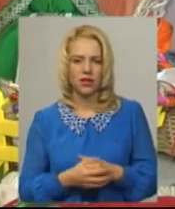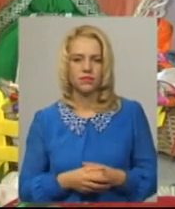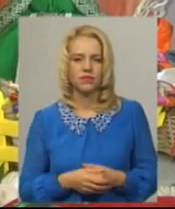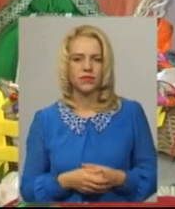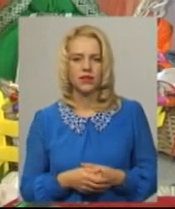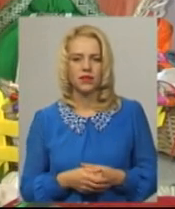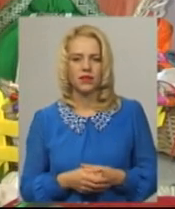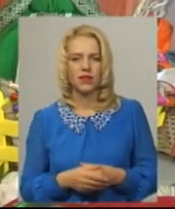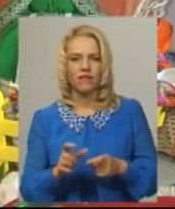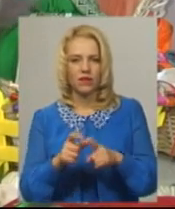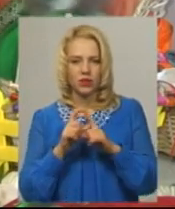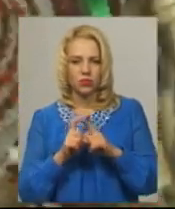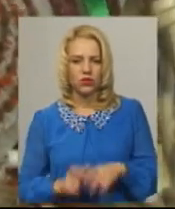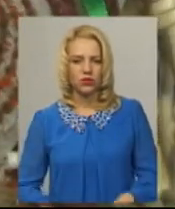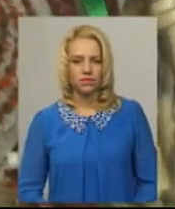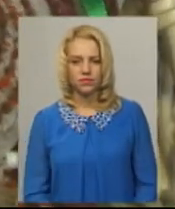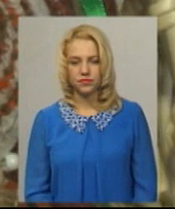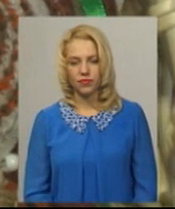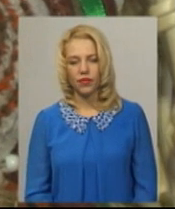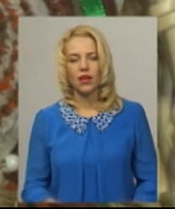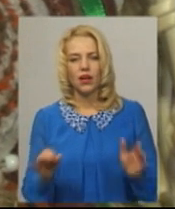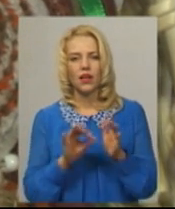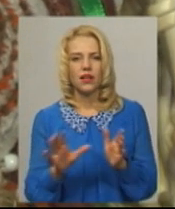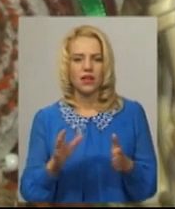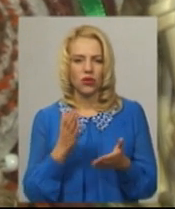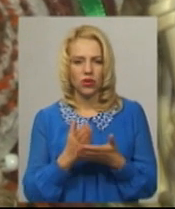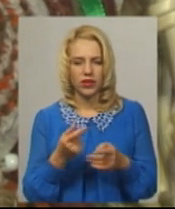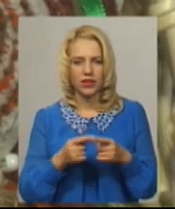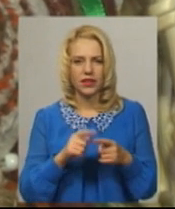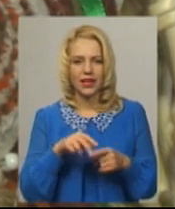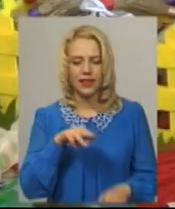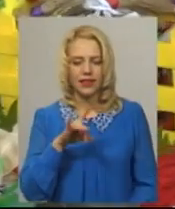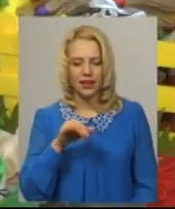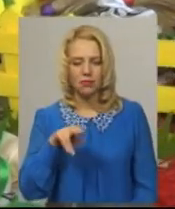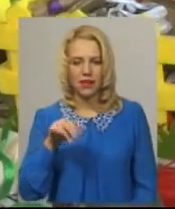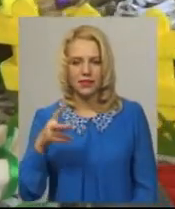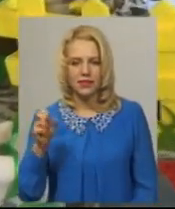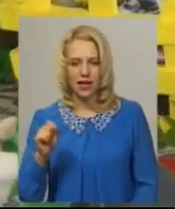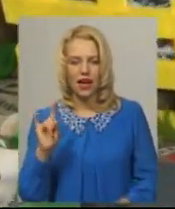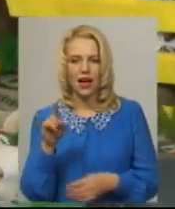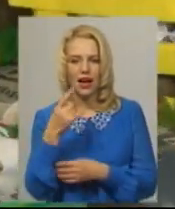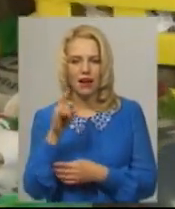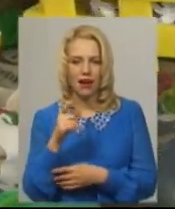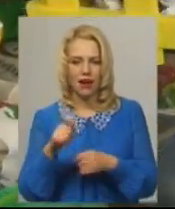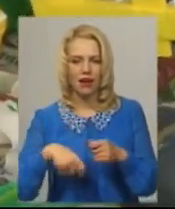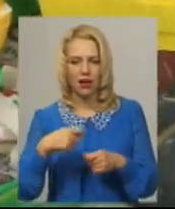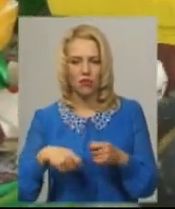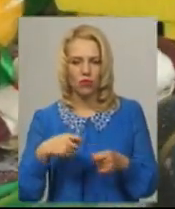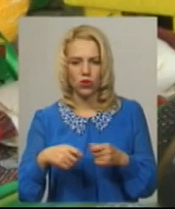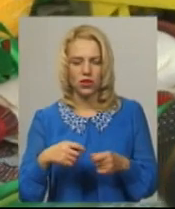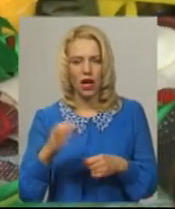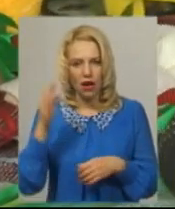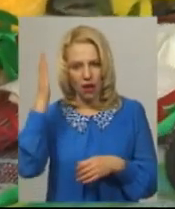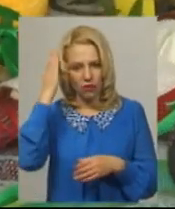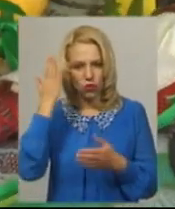що я хотіла. Енергію в собі несе трипільська лялька-мотенка, яка виготовлена на основі скрутки, а в основі голови закручена